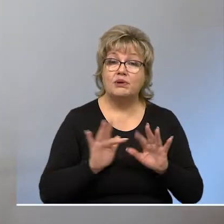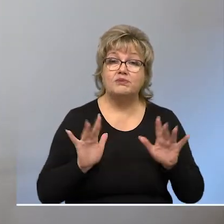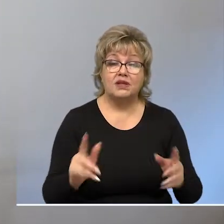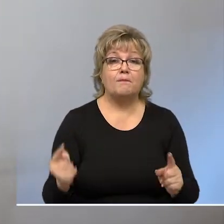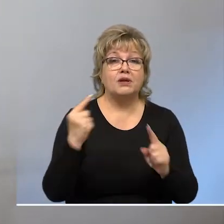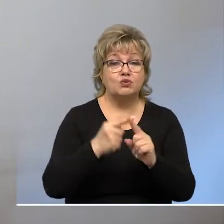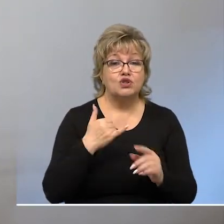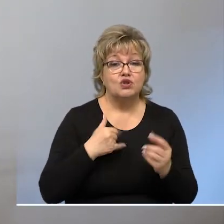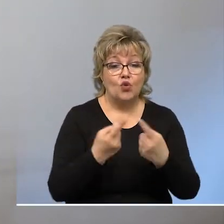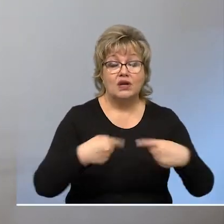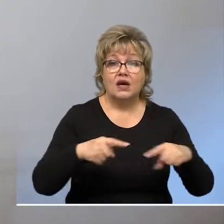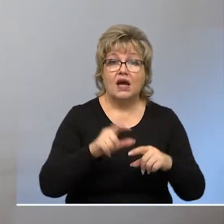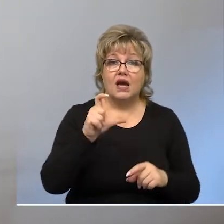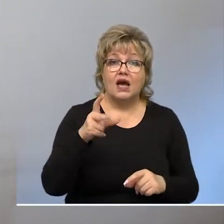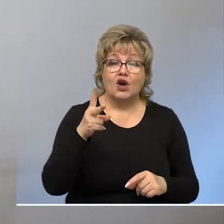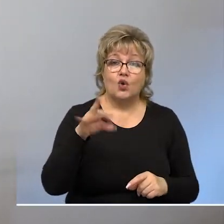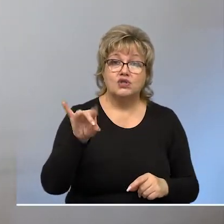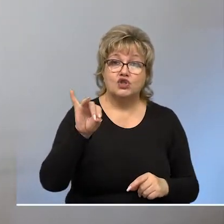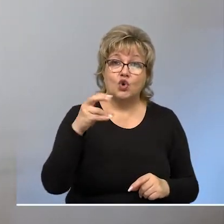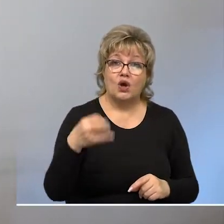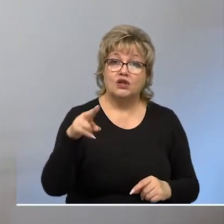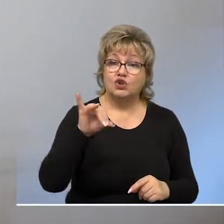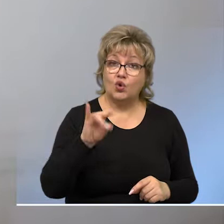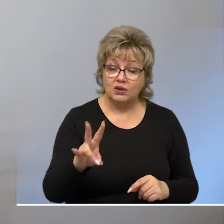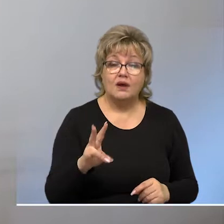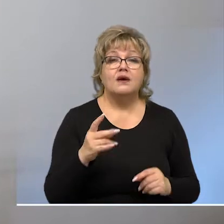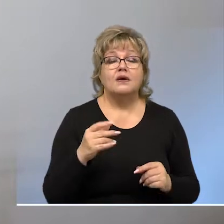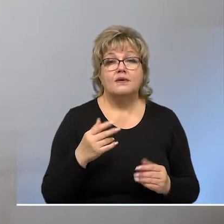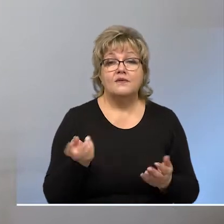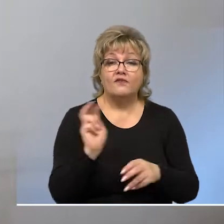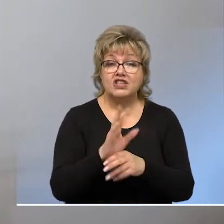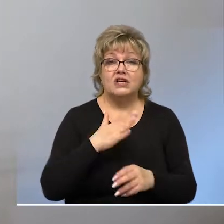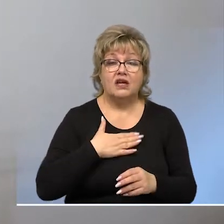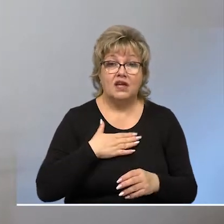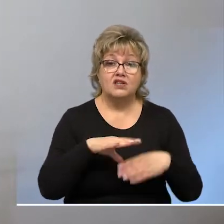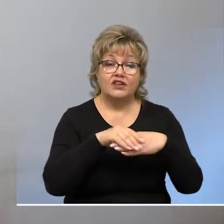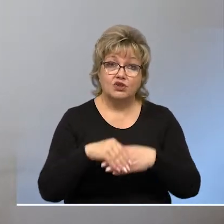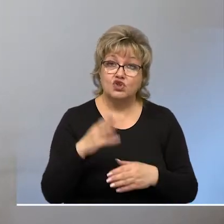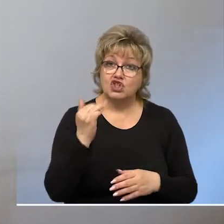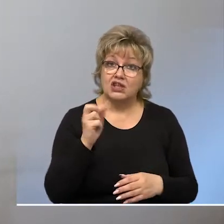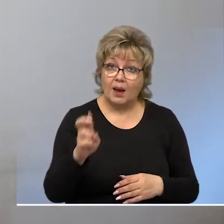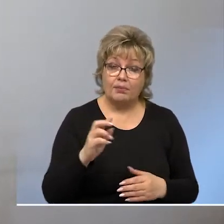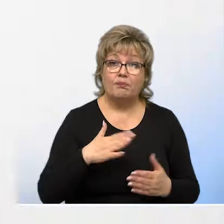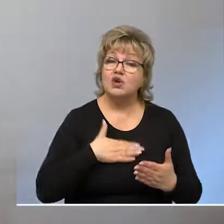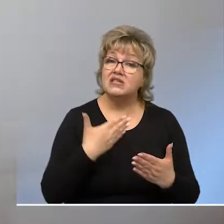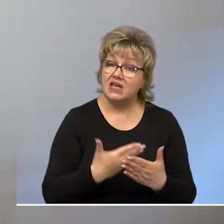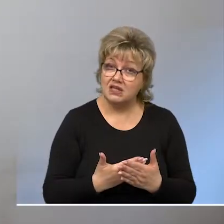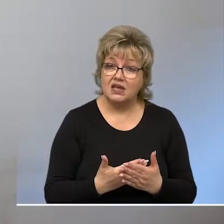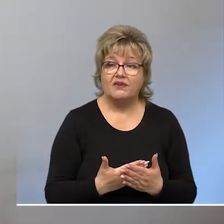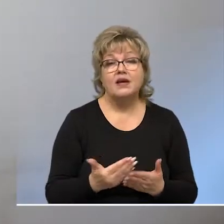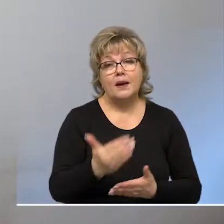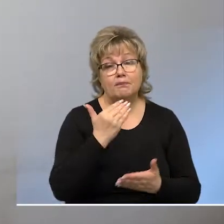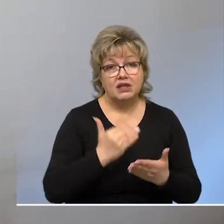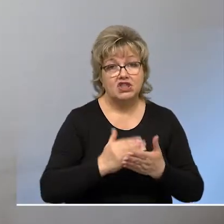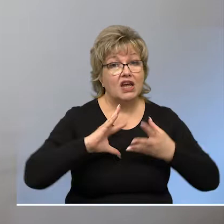подключилась у нас организация «Экостройдон», которые вышли по собственной инициативе на наш волонтерский штаб. Пришли